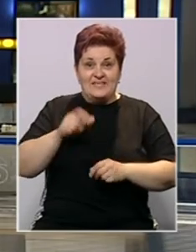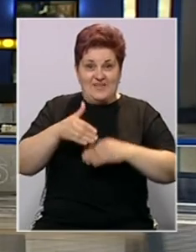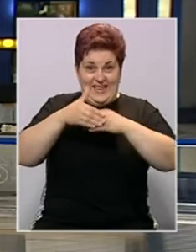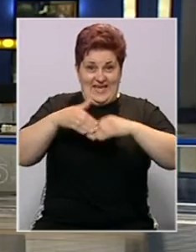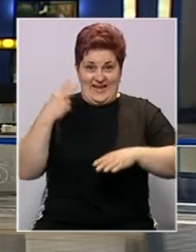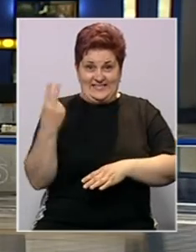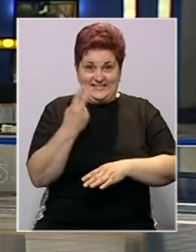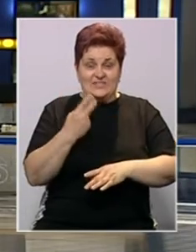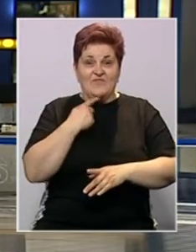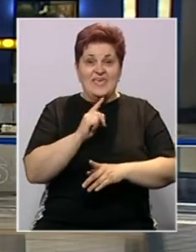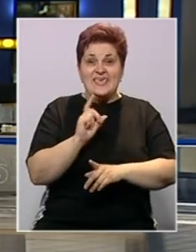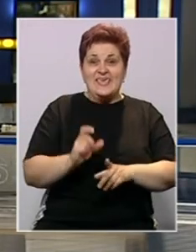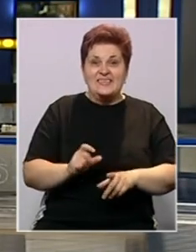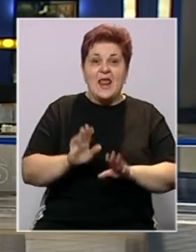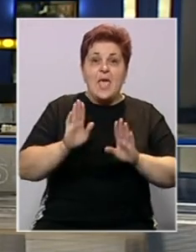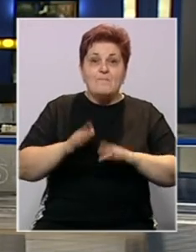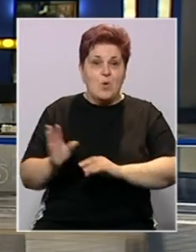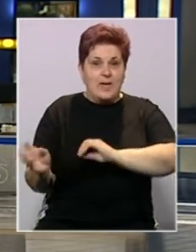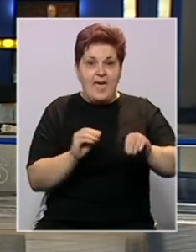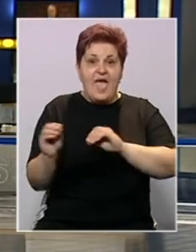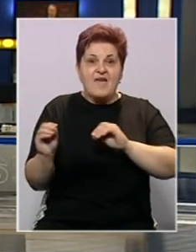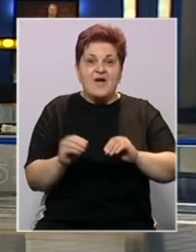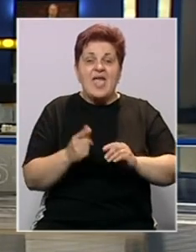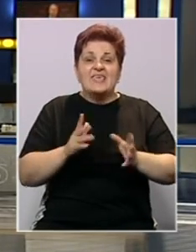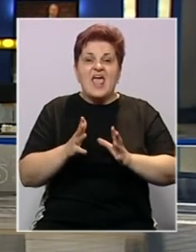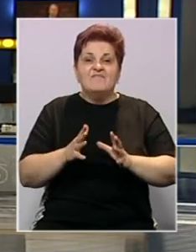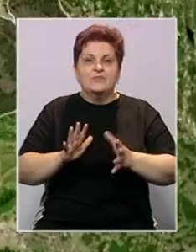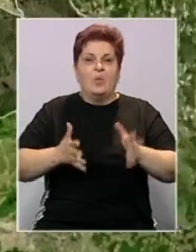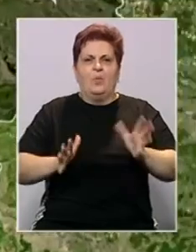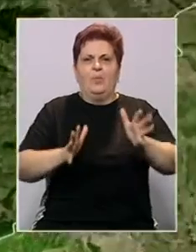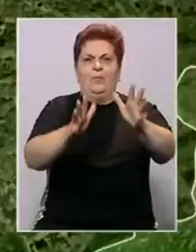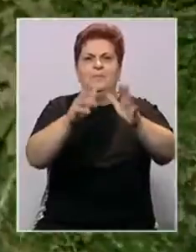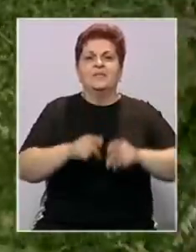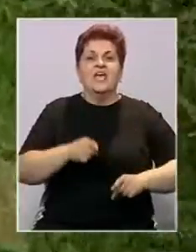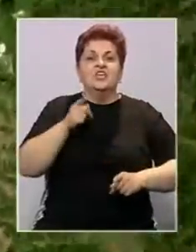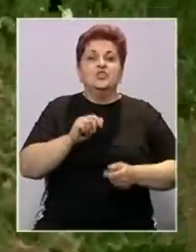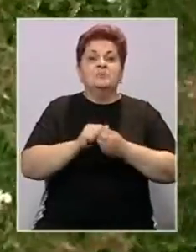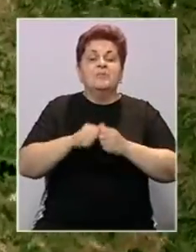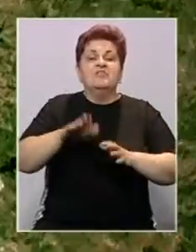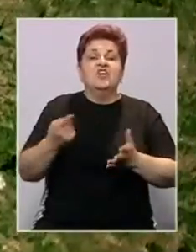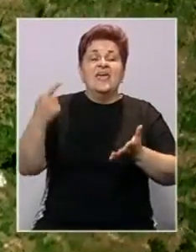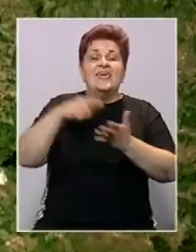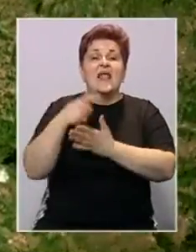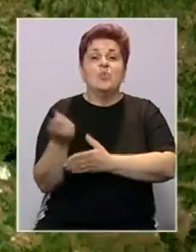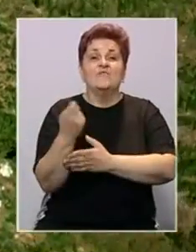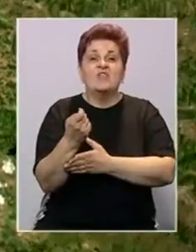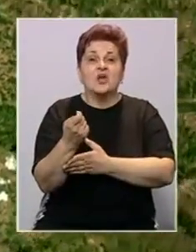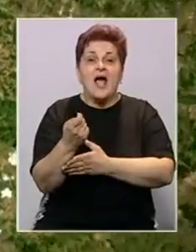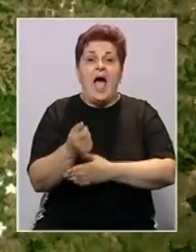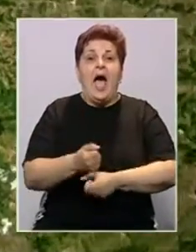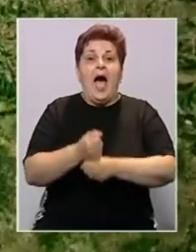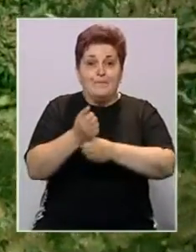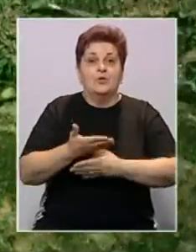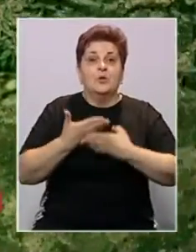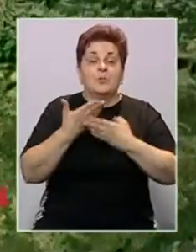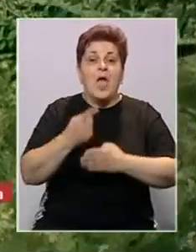Stanovništvo na granici Slovenije i Italije moralo je biti evakuisano jer se vatra rasplamsala s njom. Nam se bori više od hiljadu vatrogasaca, a